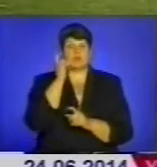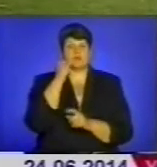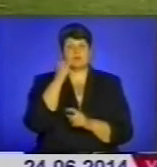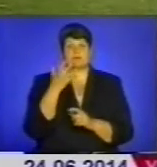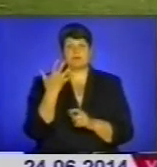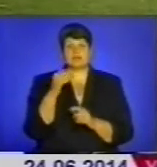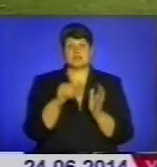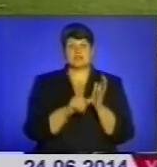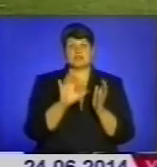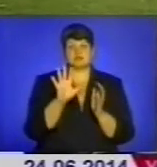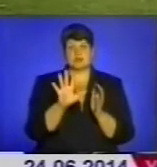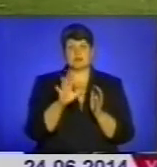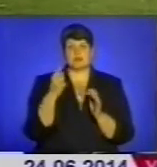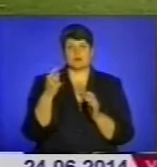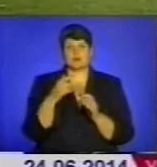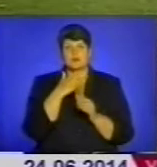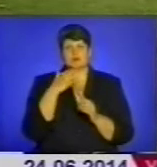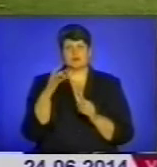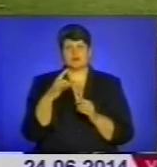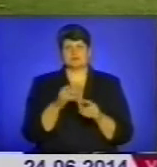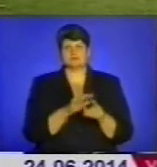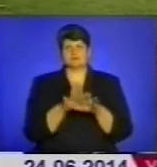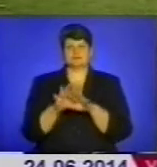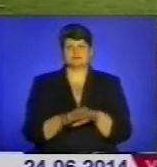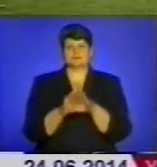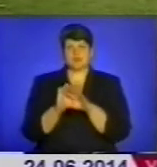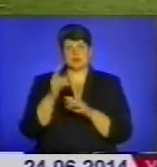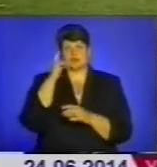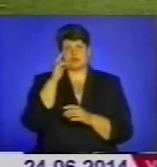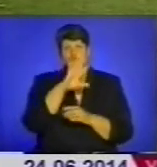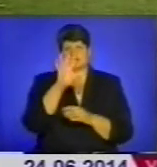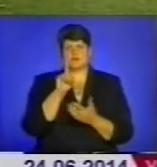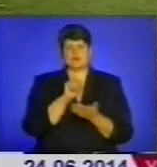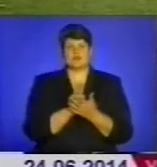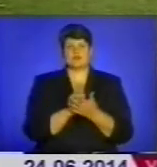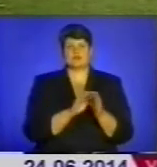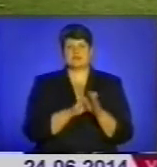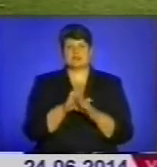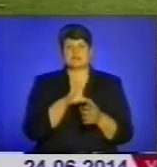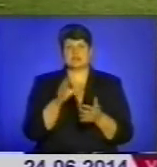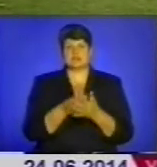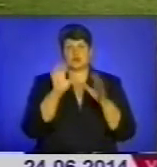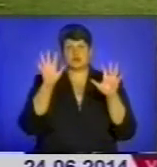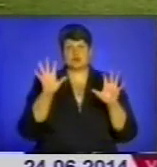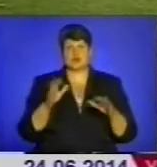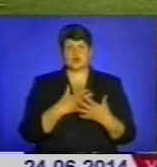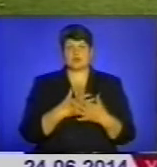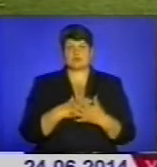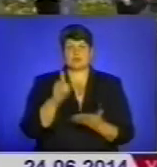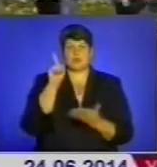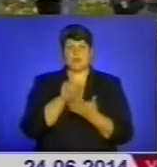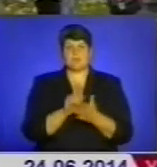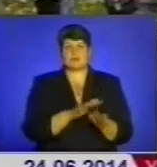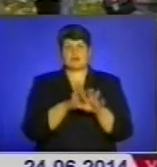5-6-5 неодноразово пересилали. Я вважаю, що це повинні зробити всі, виконати свій конституційний громадянський обов'язок, перерухувати